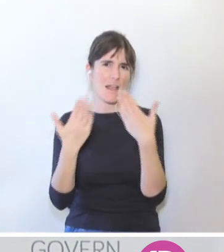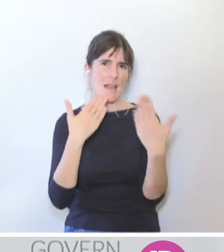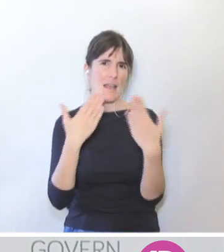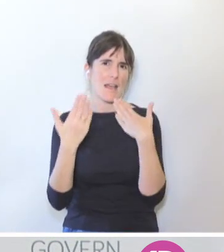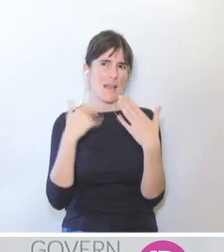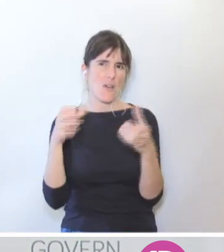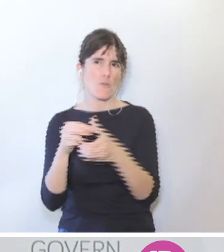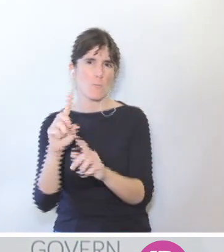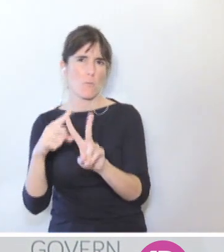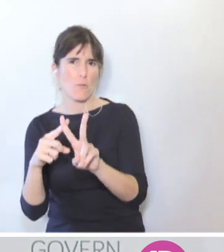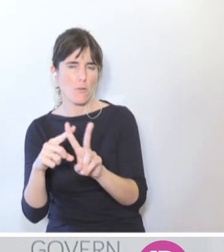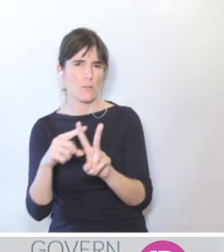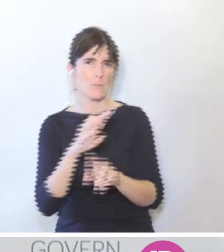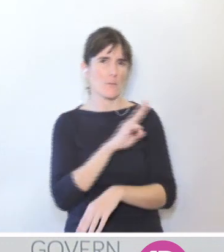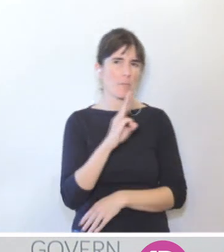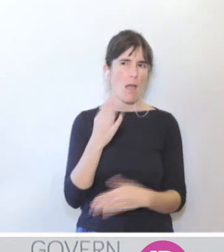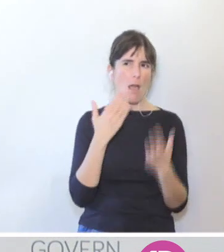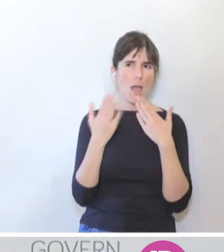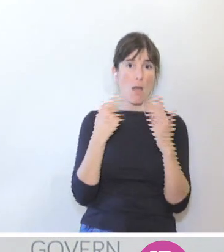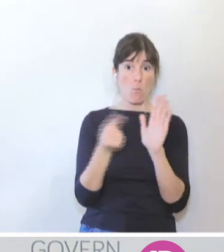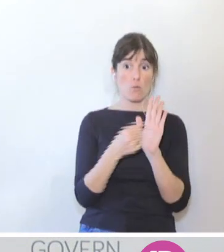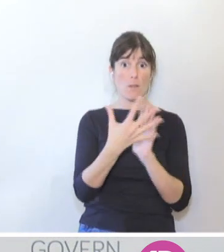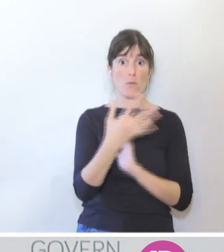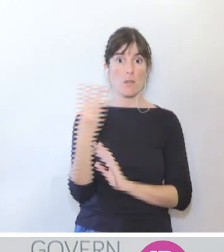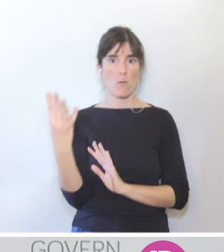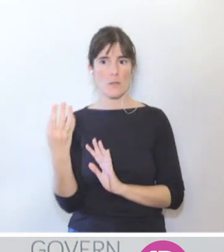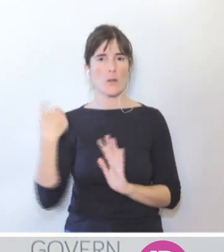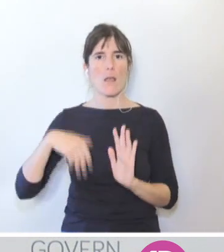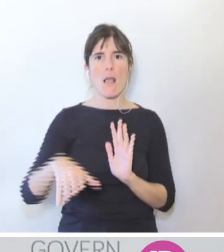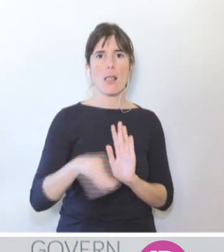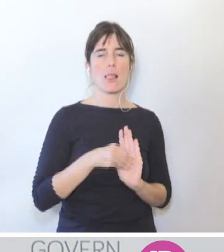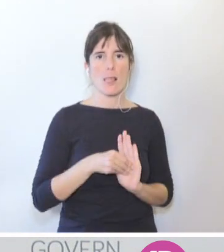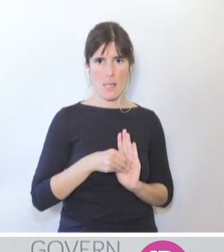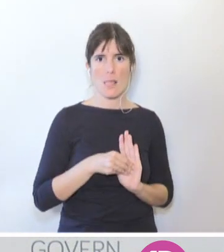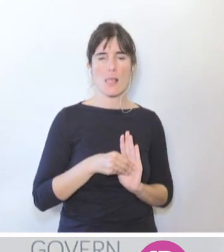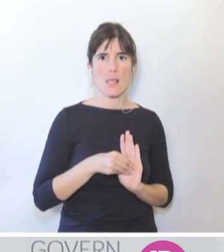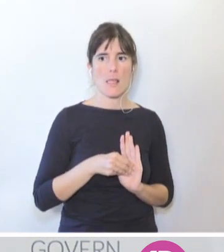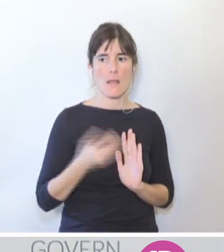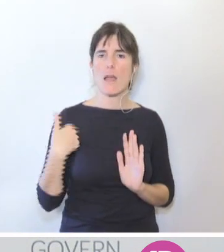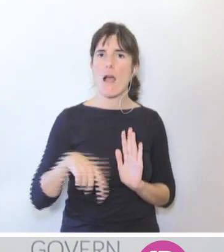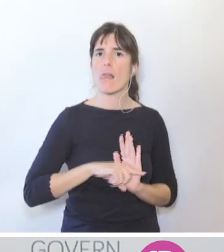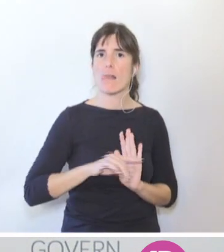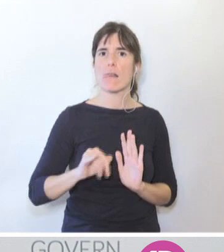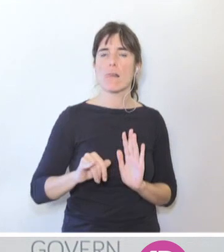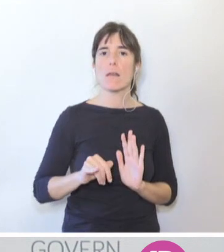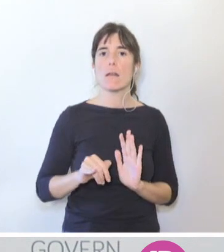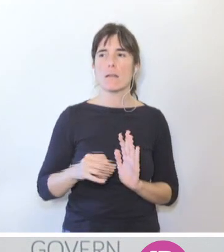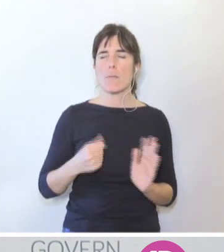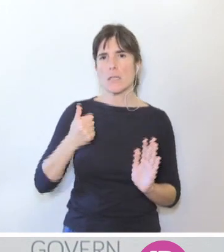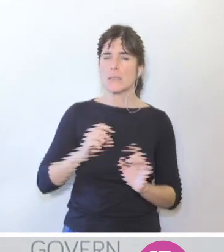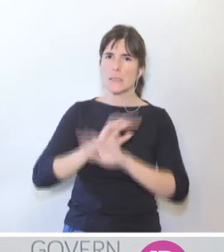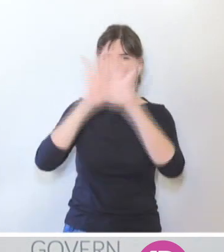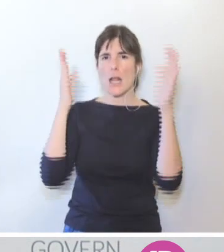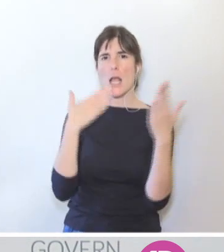desenvolupar aquest punt, que ja estava recollit a l'acord de Vox. Per tant, l'acord